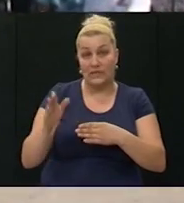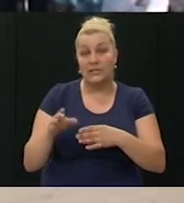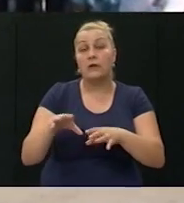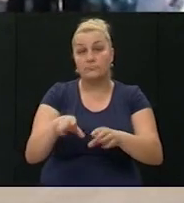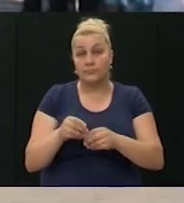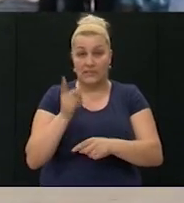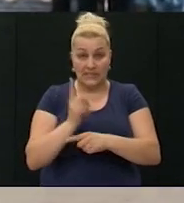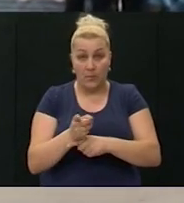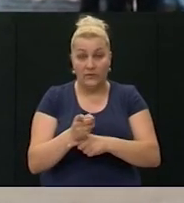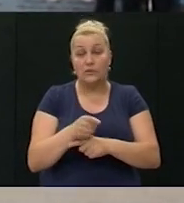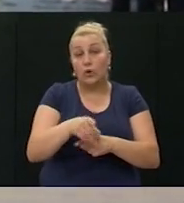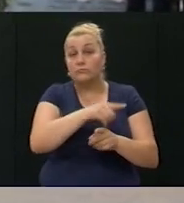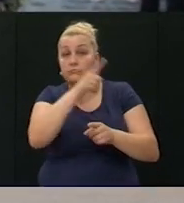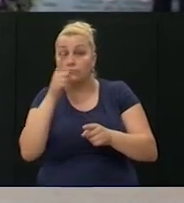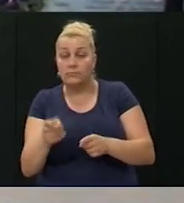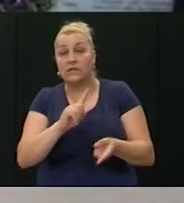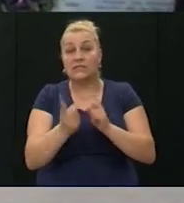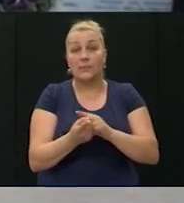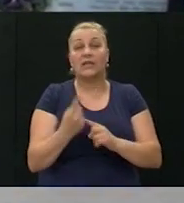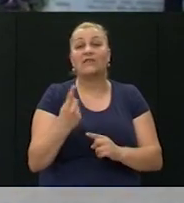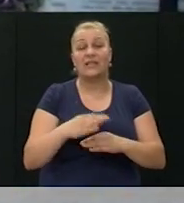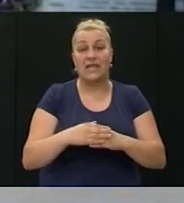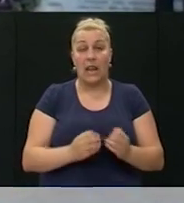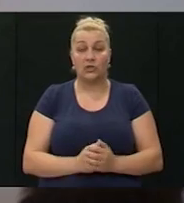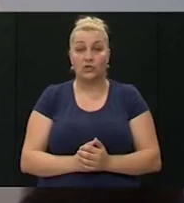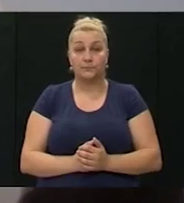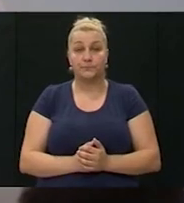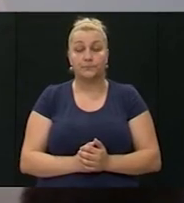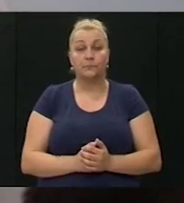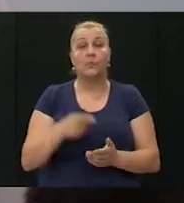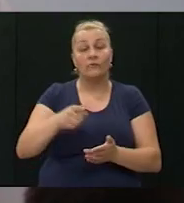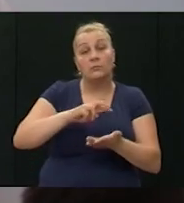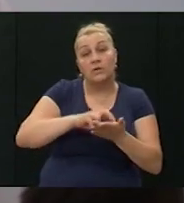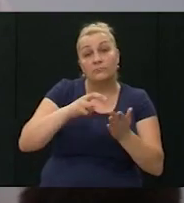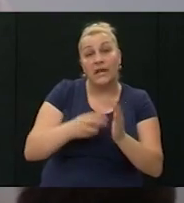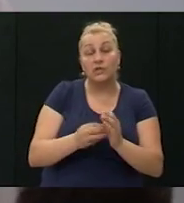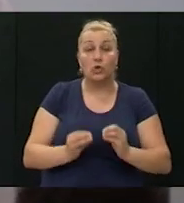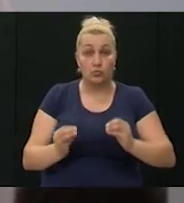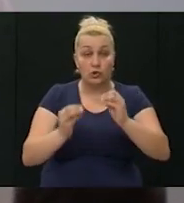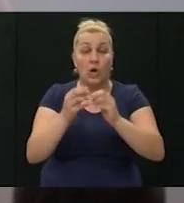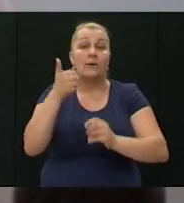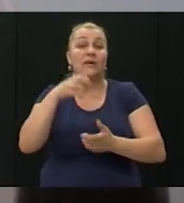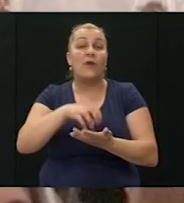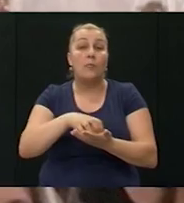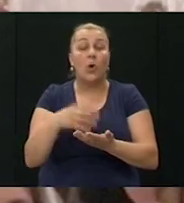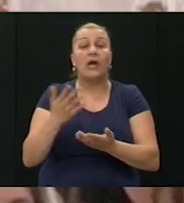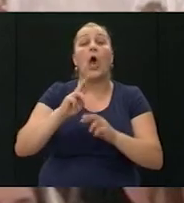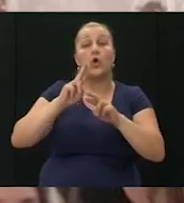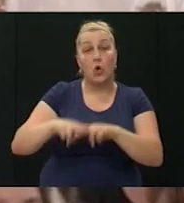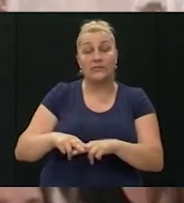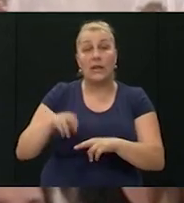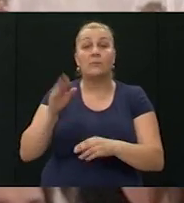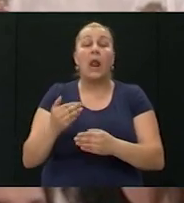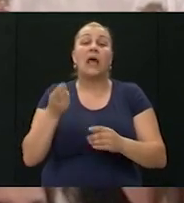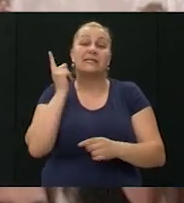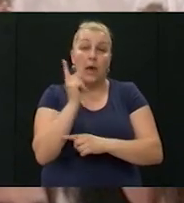Radovniković, a sve to vrijeme zamjenik je bio Ivan Zelić. Po predviđenom ustaju prva bojna je kao i ostale u svojom sastavu